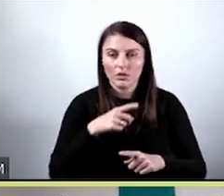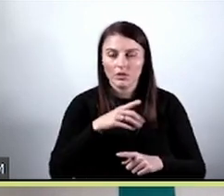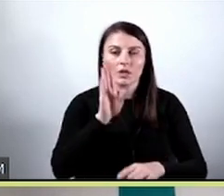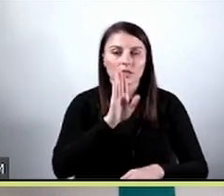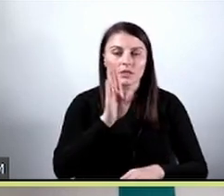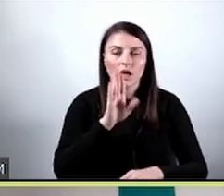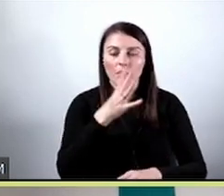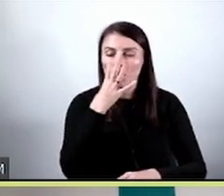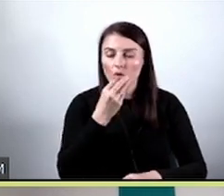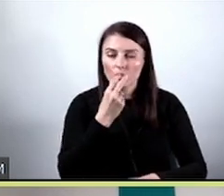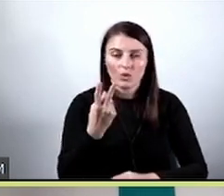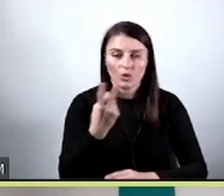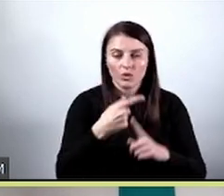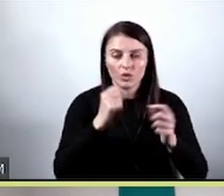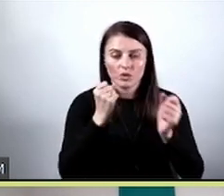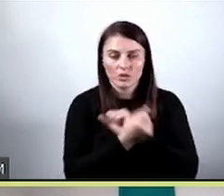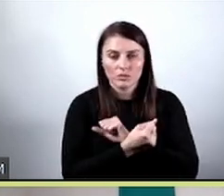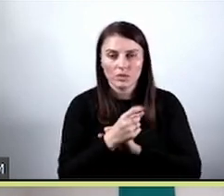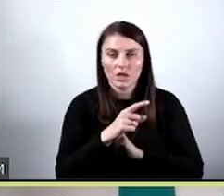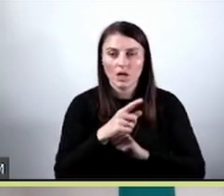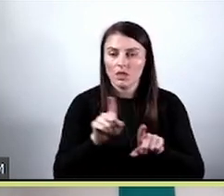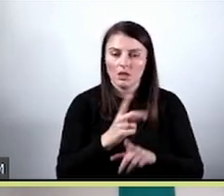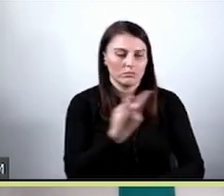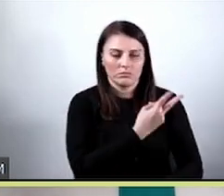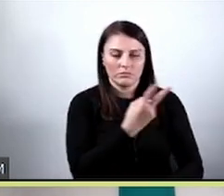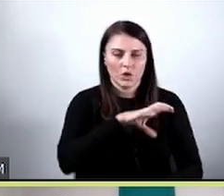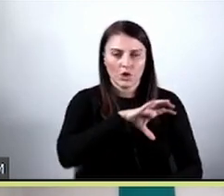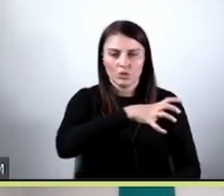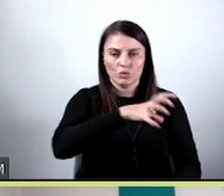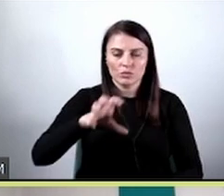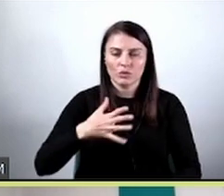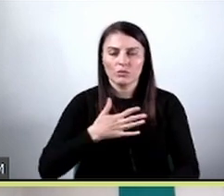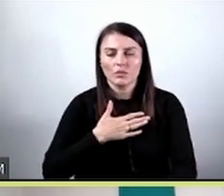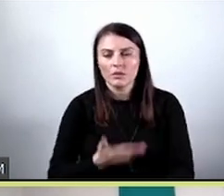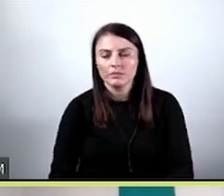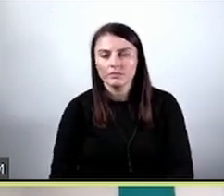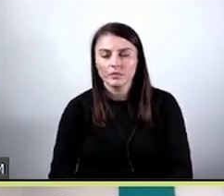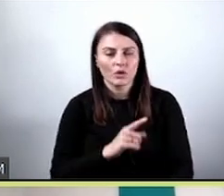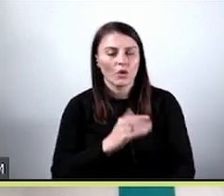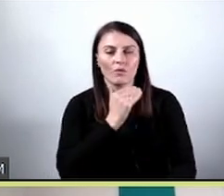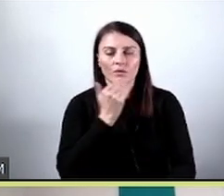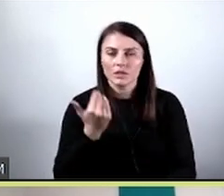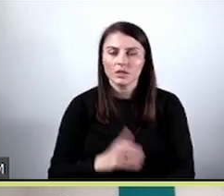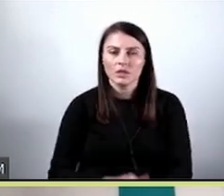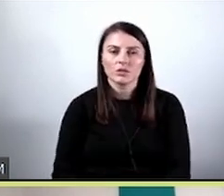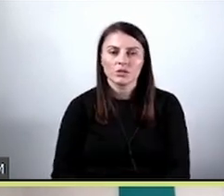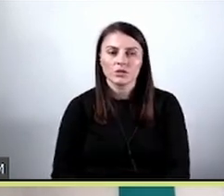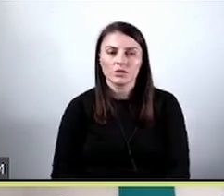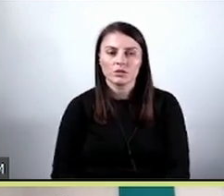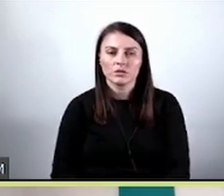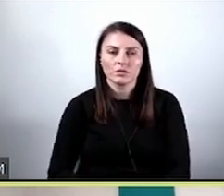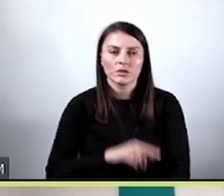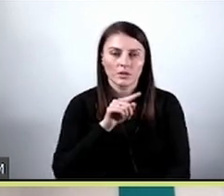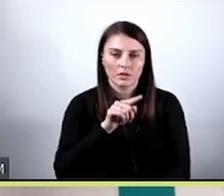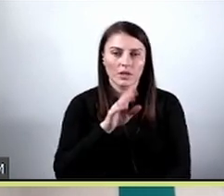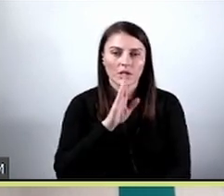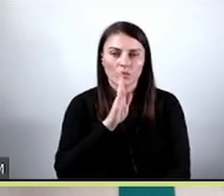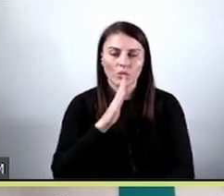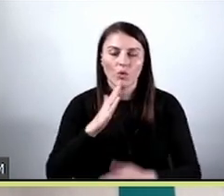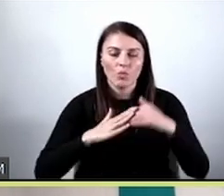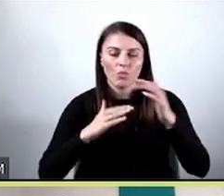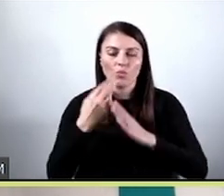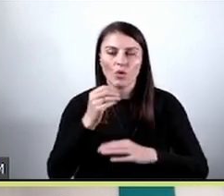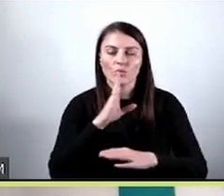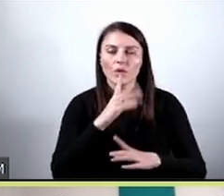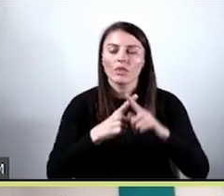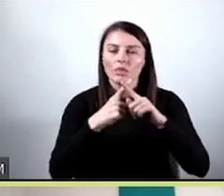obrazki, te kolako zniekształcone są zarówno w jednym, jak i w drugim zbiorze. I to wystarczy, żeby taki model testowany na